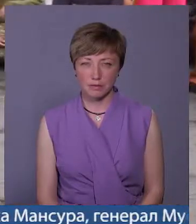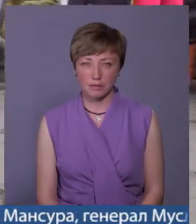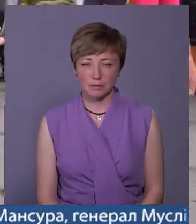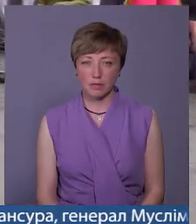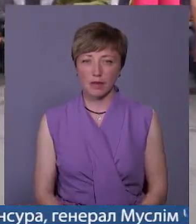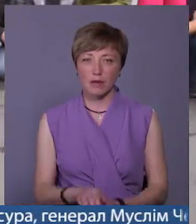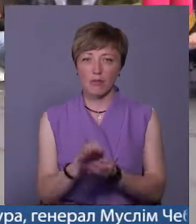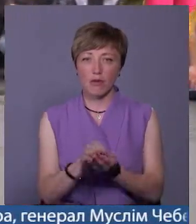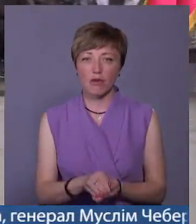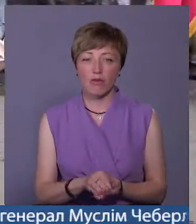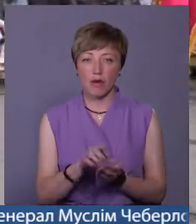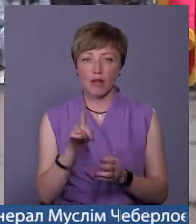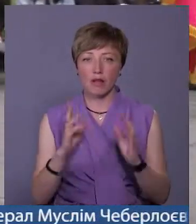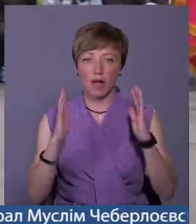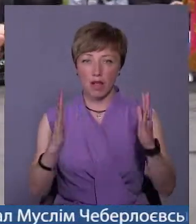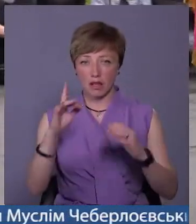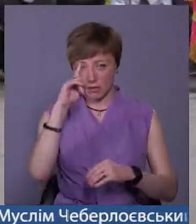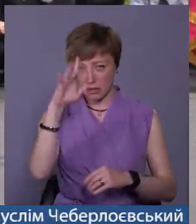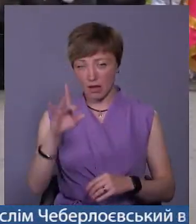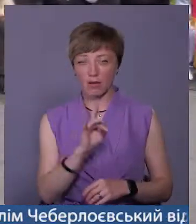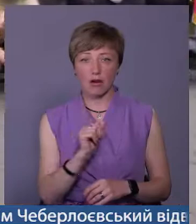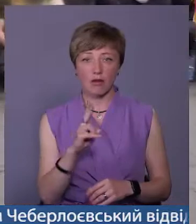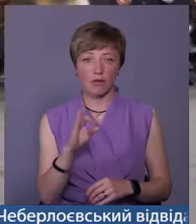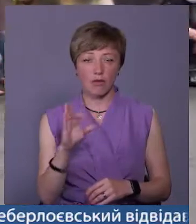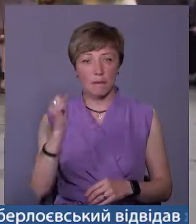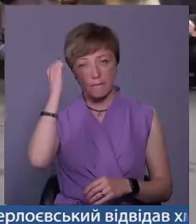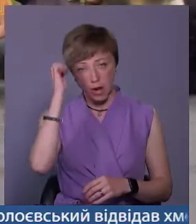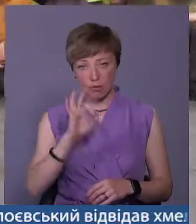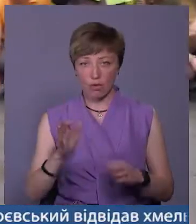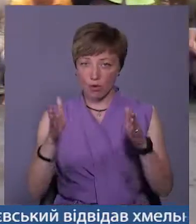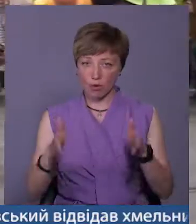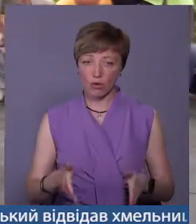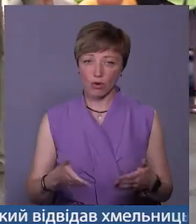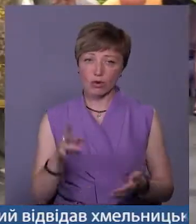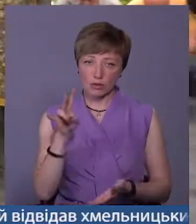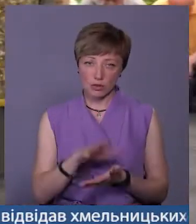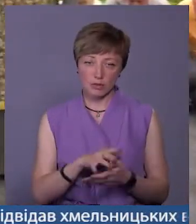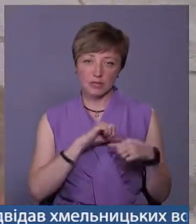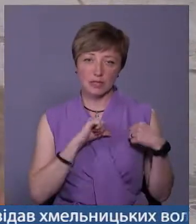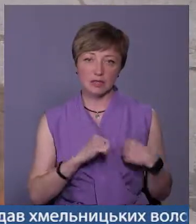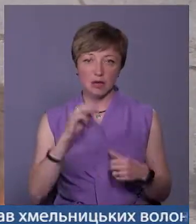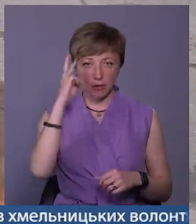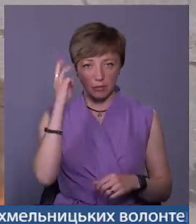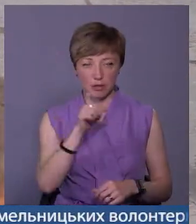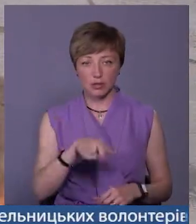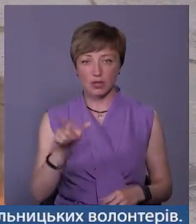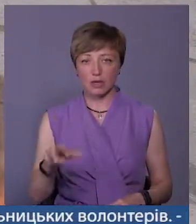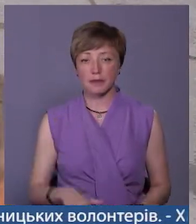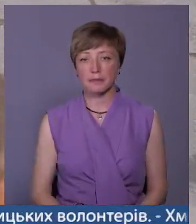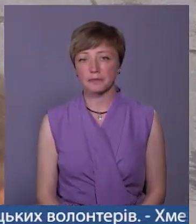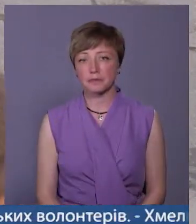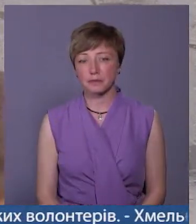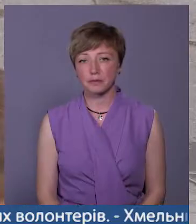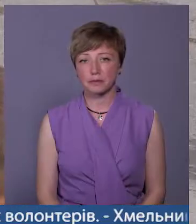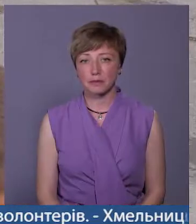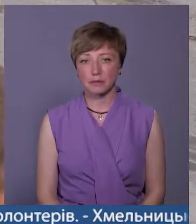Поховали Дмитра безрукого на Алеї Слави у Раковому. Пам'ять про нього житиме у серцях хмельничан. Ірина Аріон, Юрій Старушкін